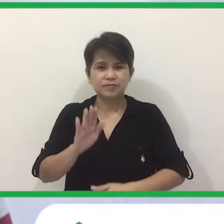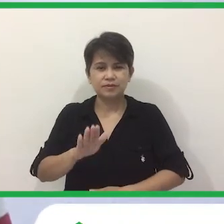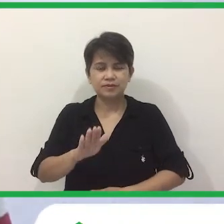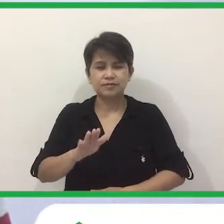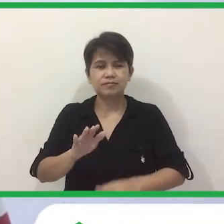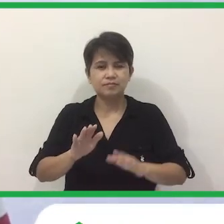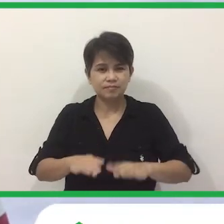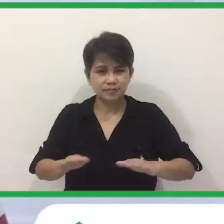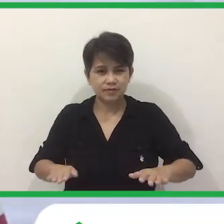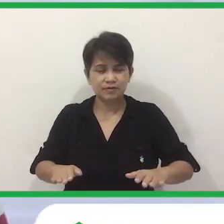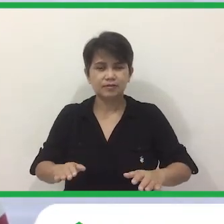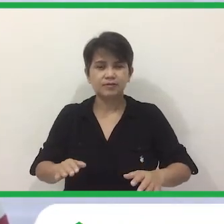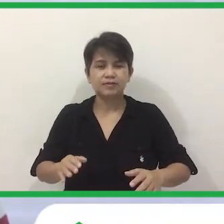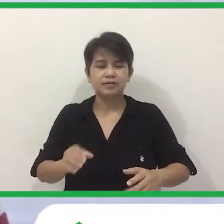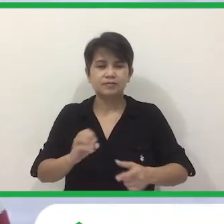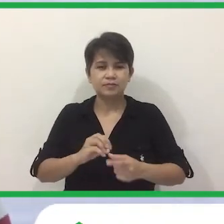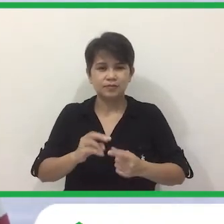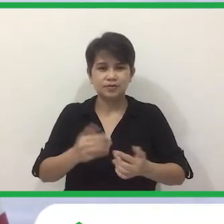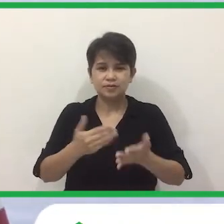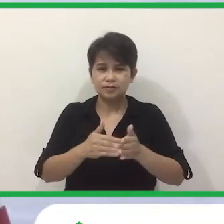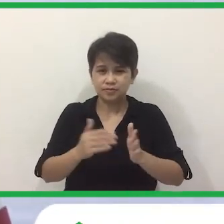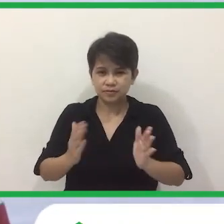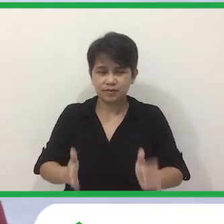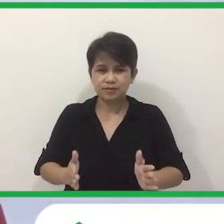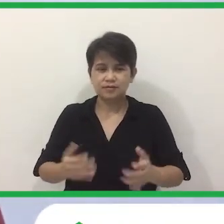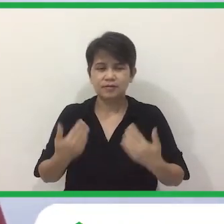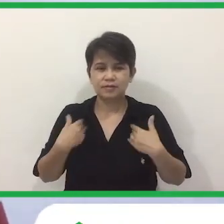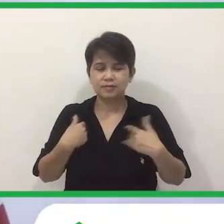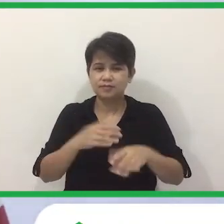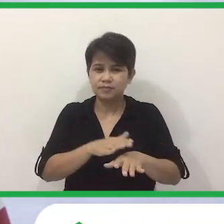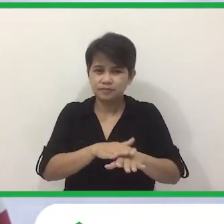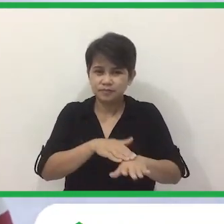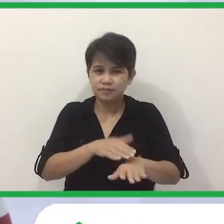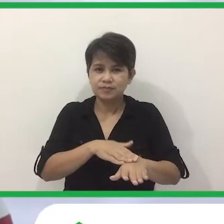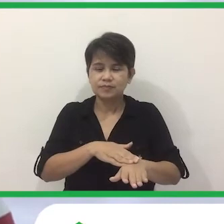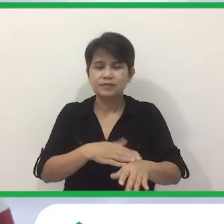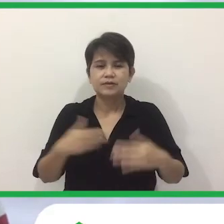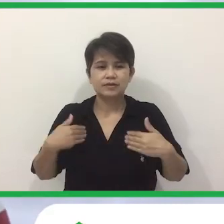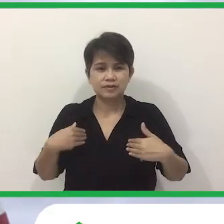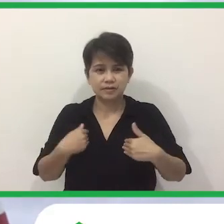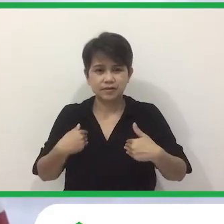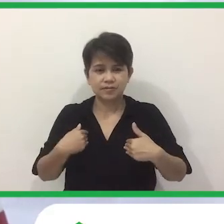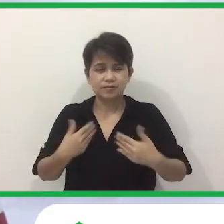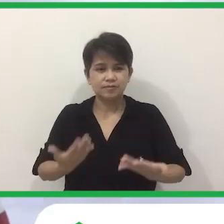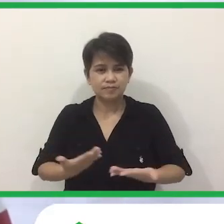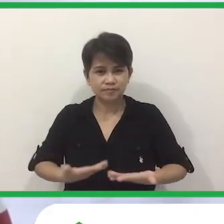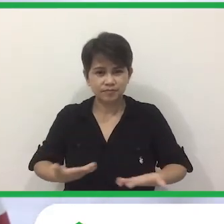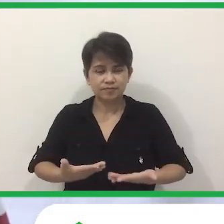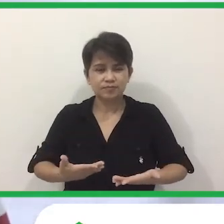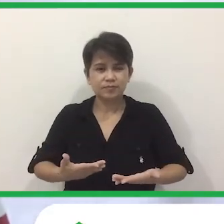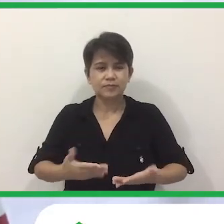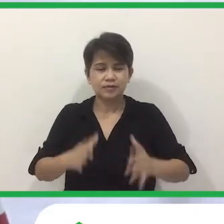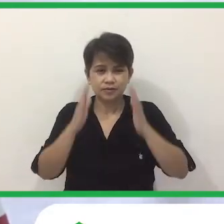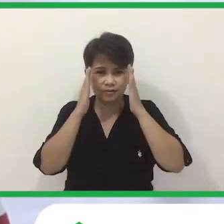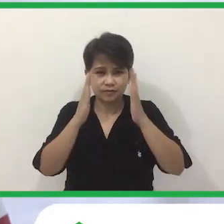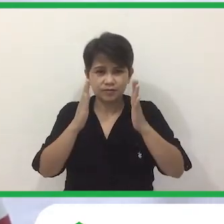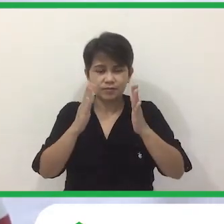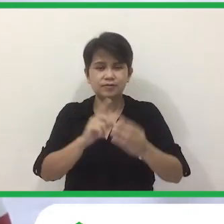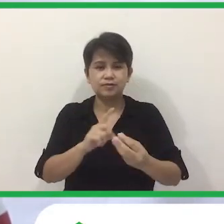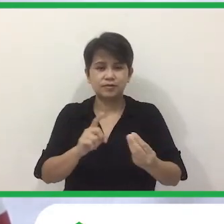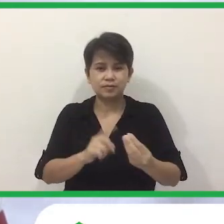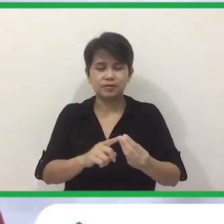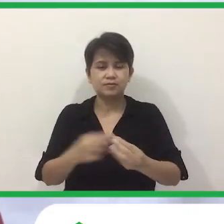Yung Anak Kung Inyong Isadyante May Alagang Hayo Pero Dito Bidigyan Natin Ang Importansya At Bingo Ang Responsibilidad